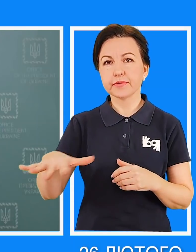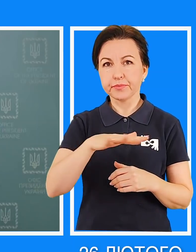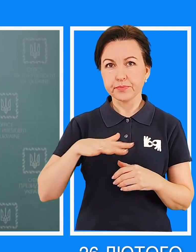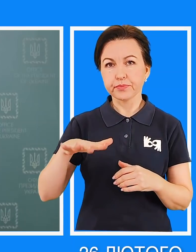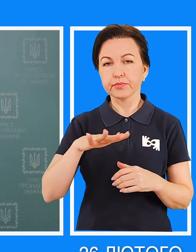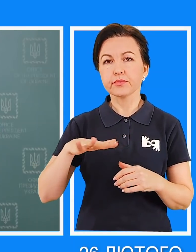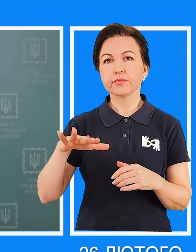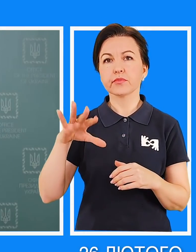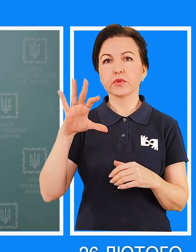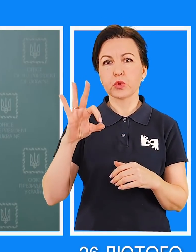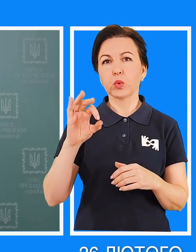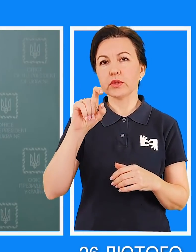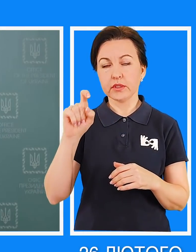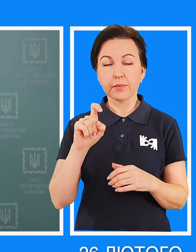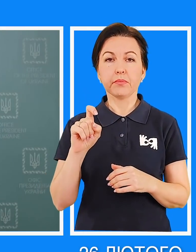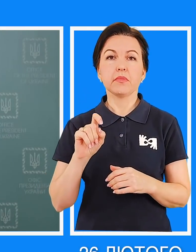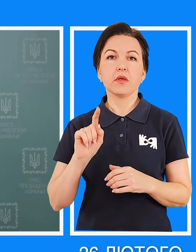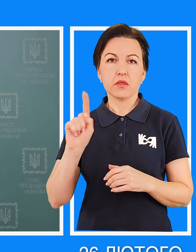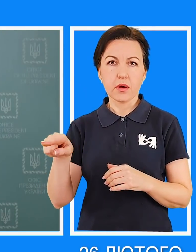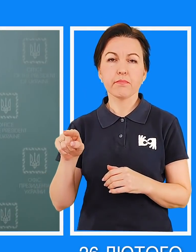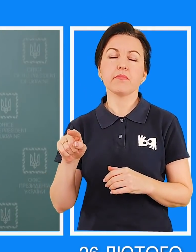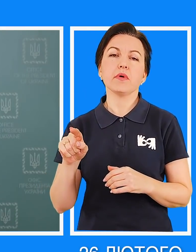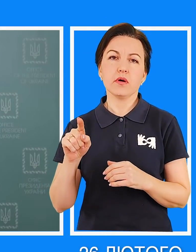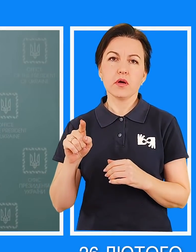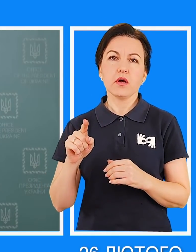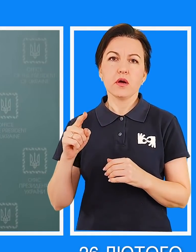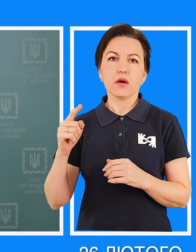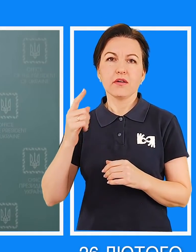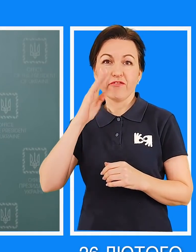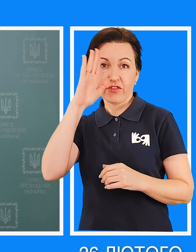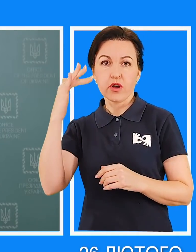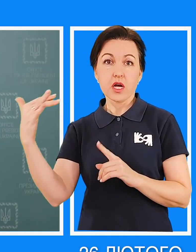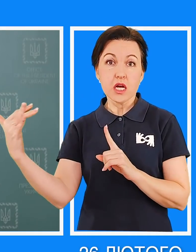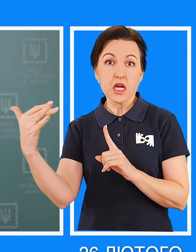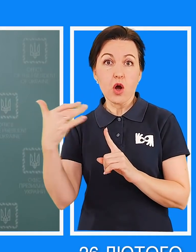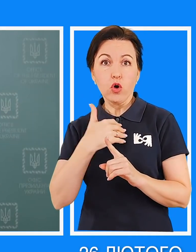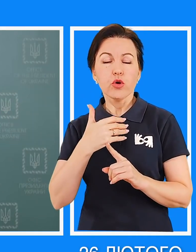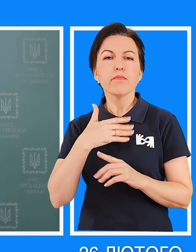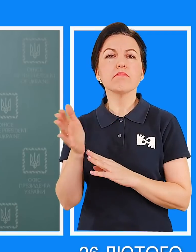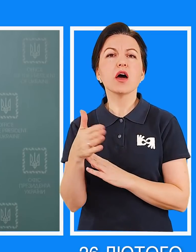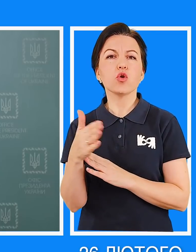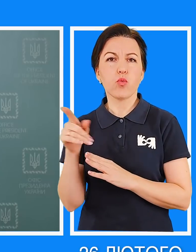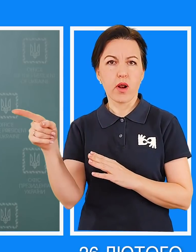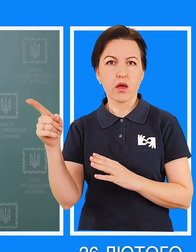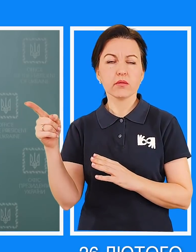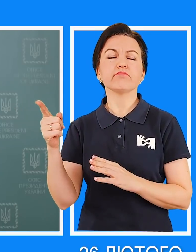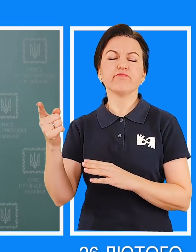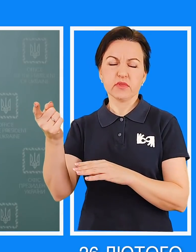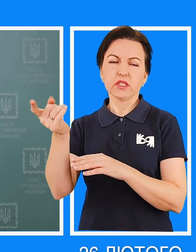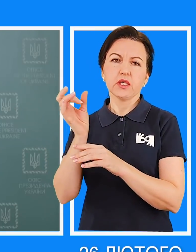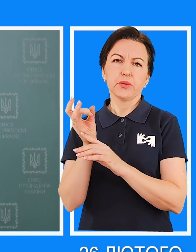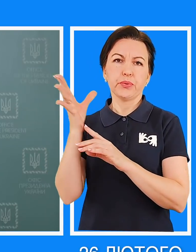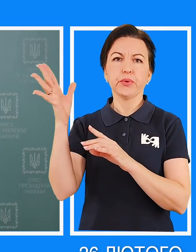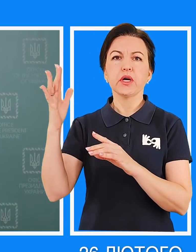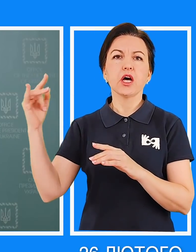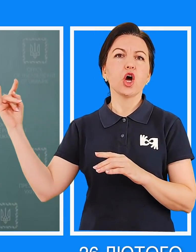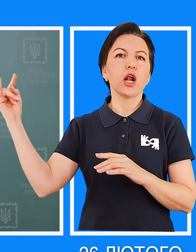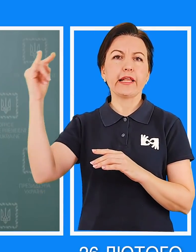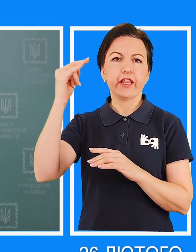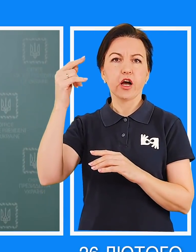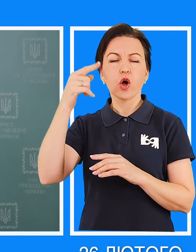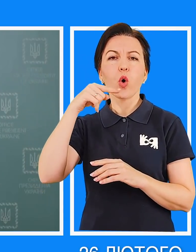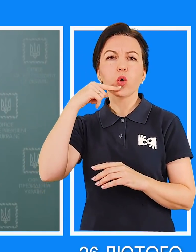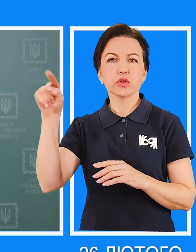наші тримають позиції, противник намагається атакувати. Сьогодні під Маріуполем збили черговий літак